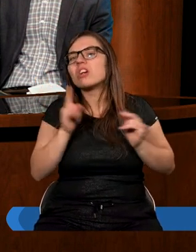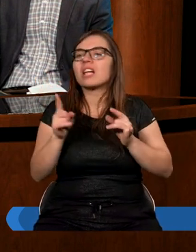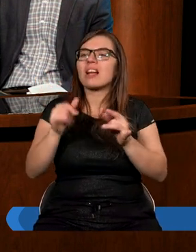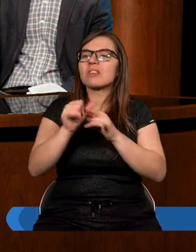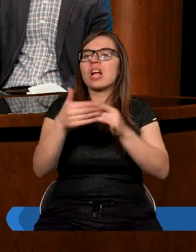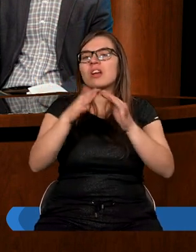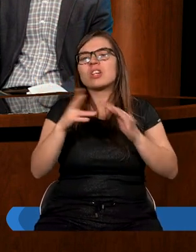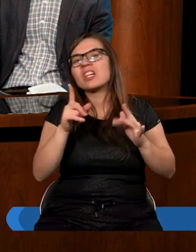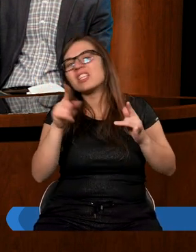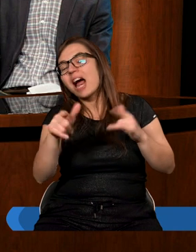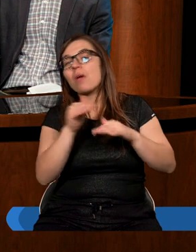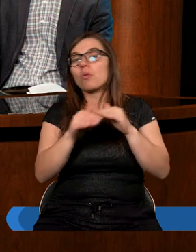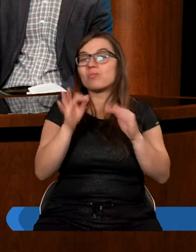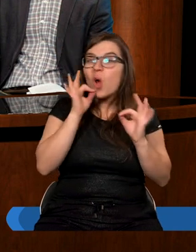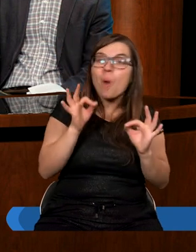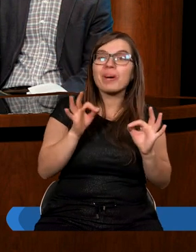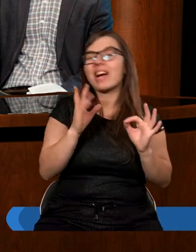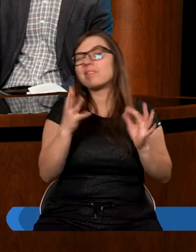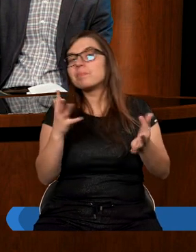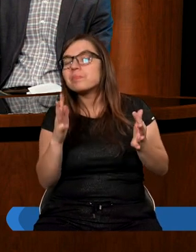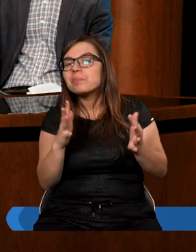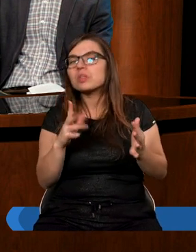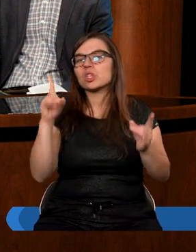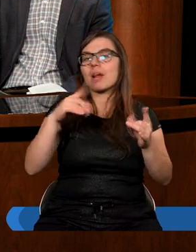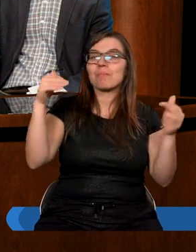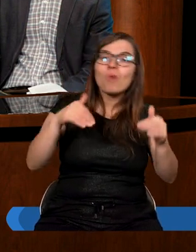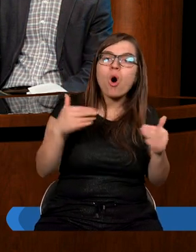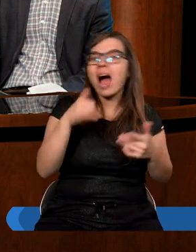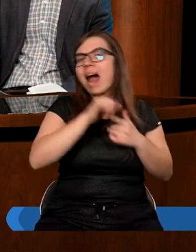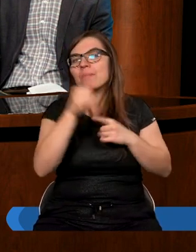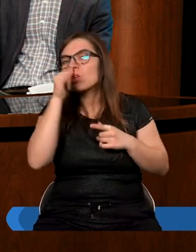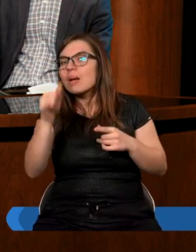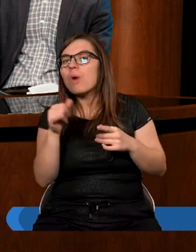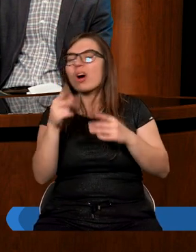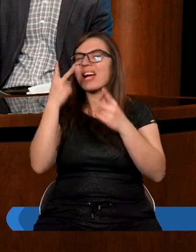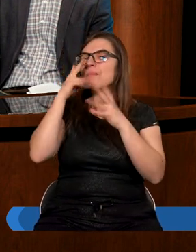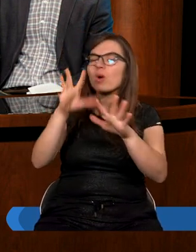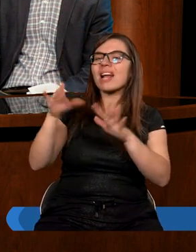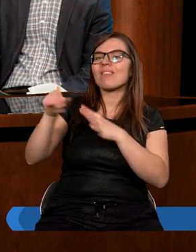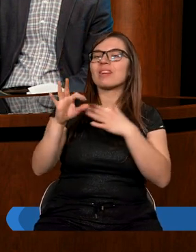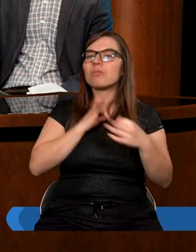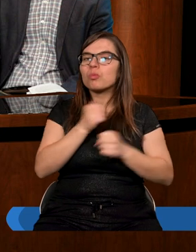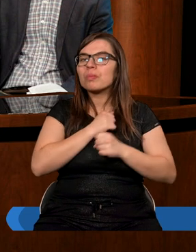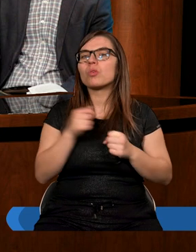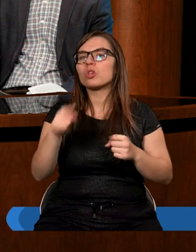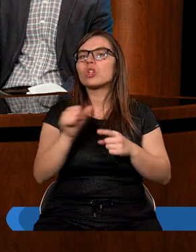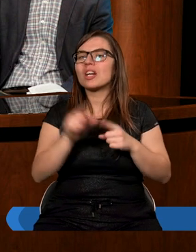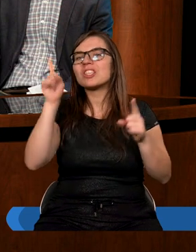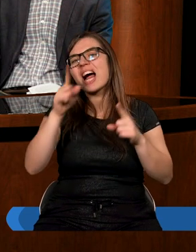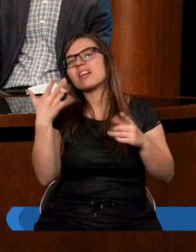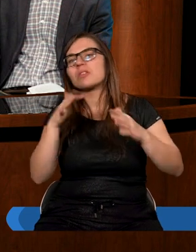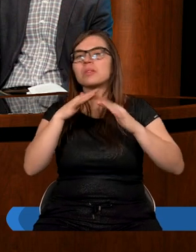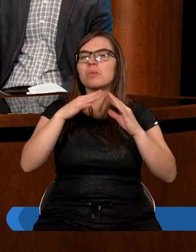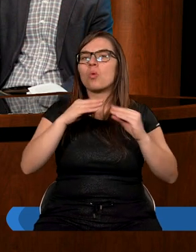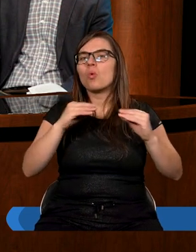nie jest dogodna lub nie mogę, no bo z jakichś innych przyczyn, to po prostu gdzieś tam się hamuje, prawda,